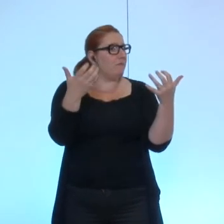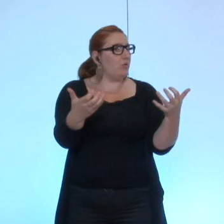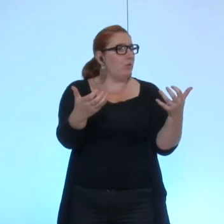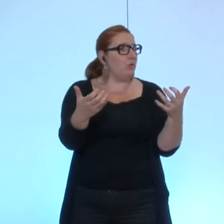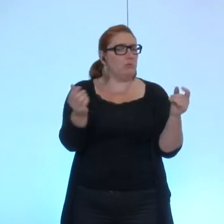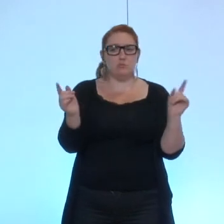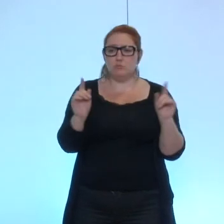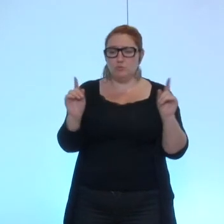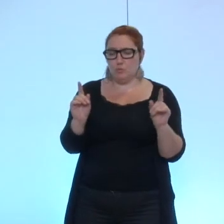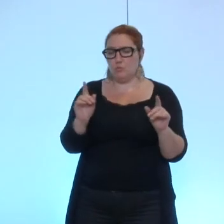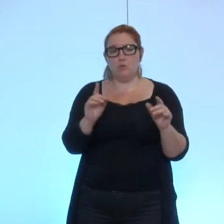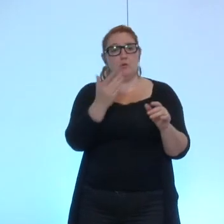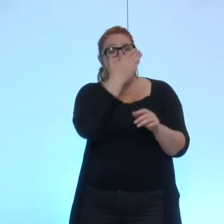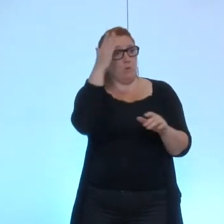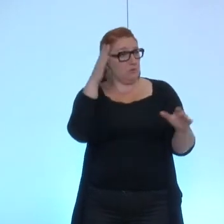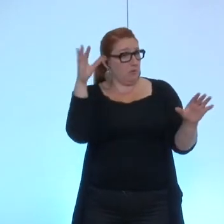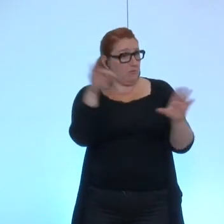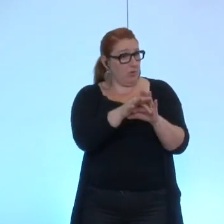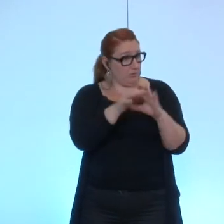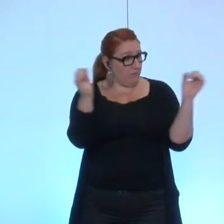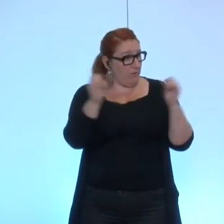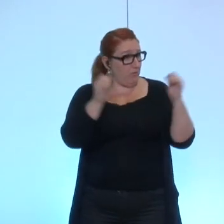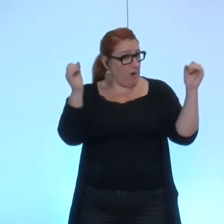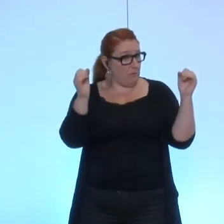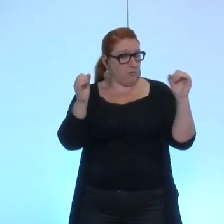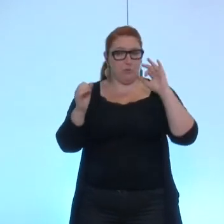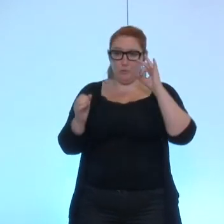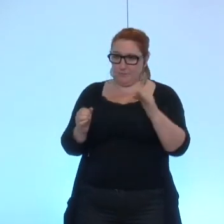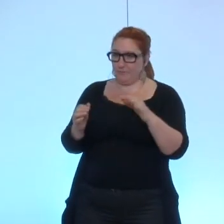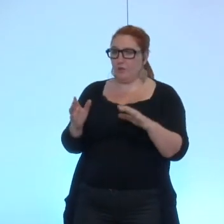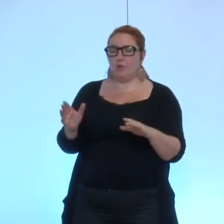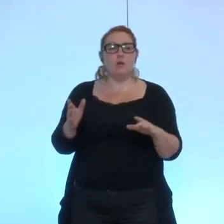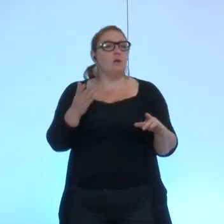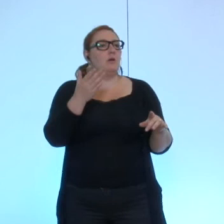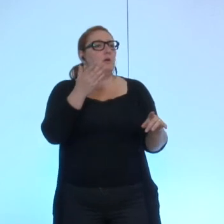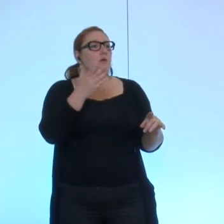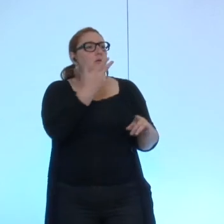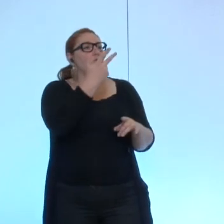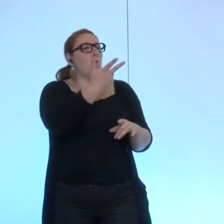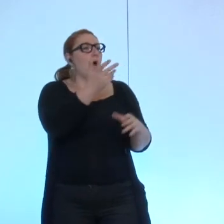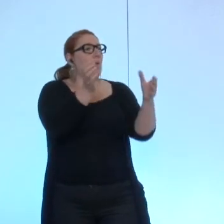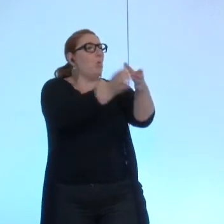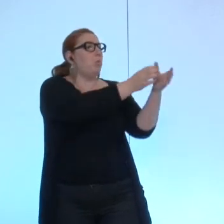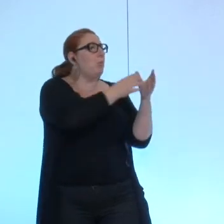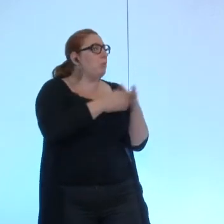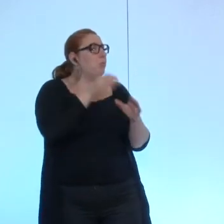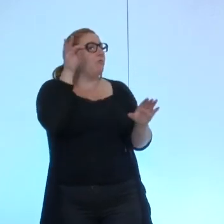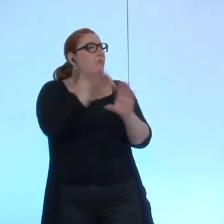non donc pour le reste c'est un vote favorable oui d'accord donc pour les trois autres groupes